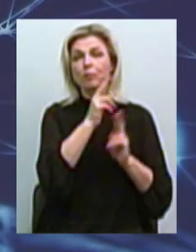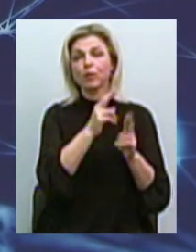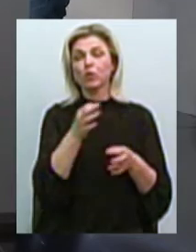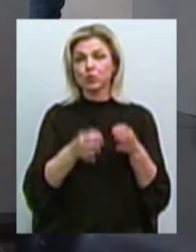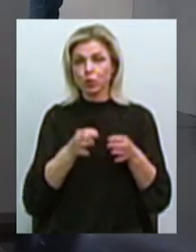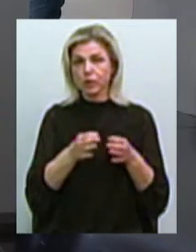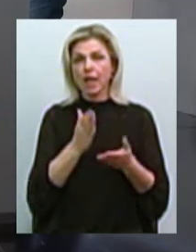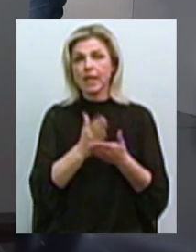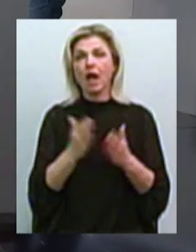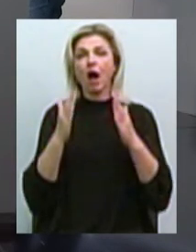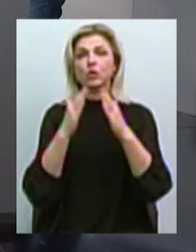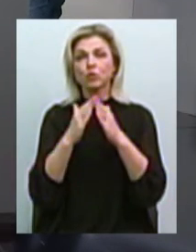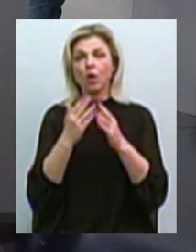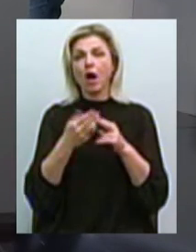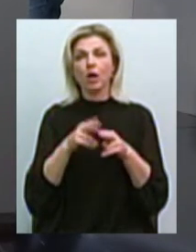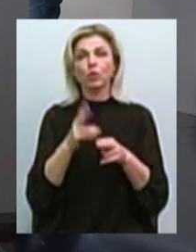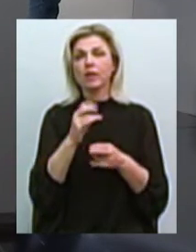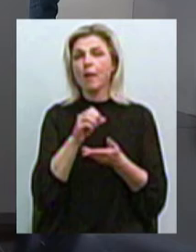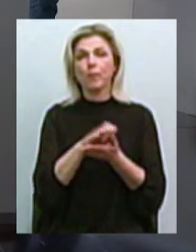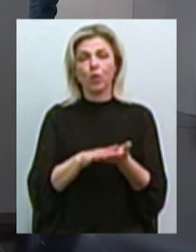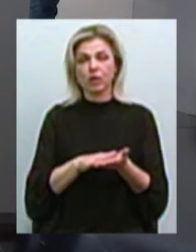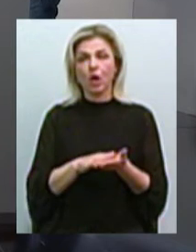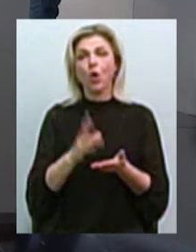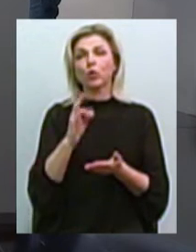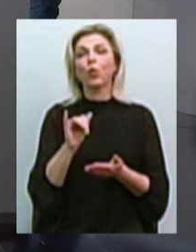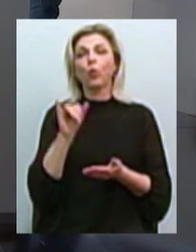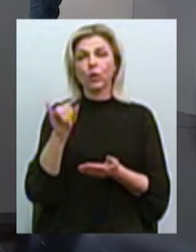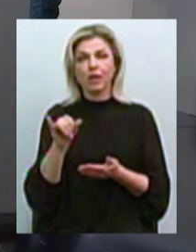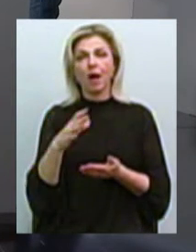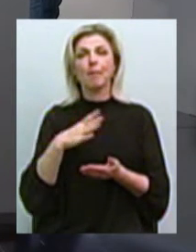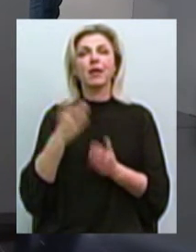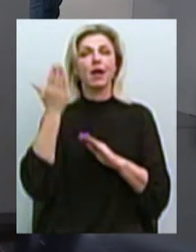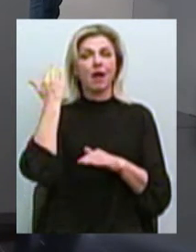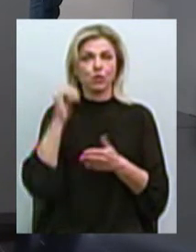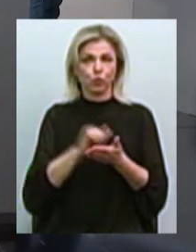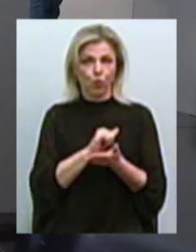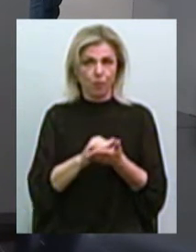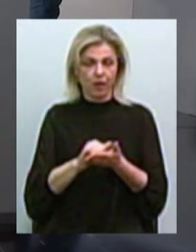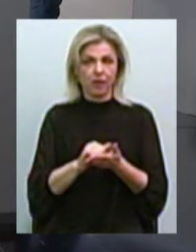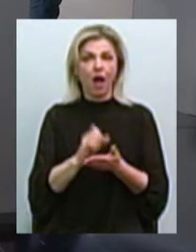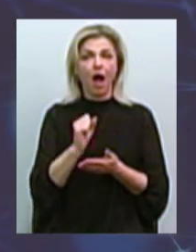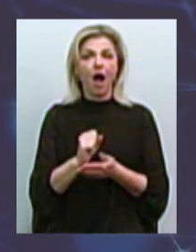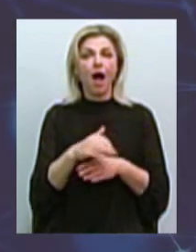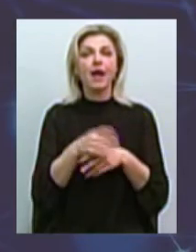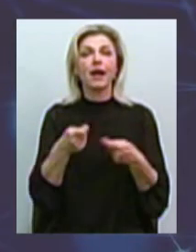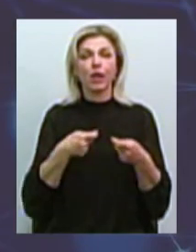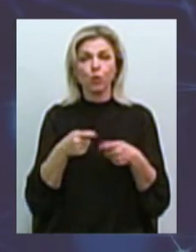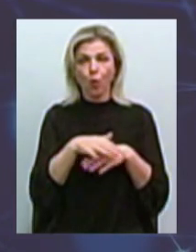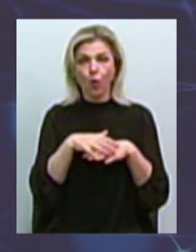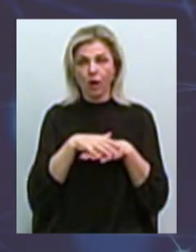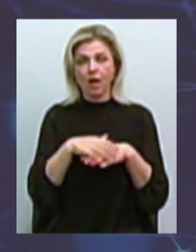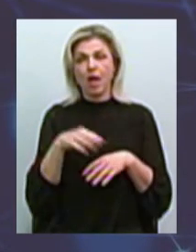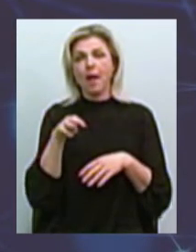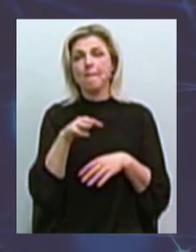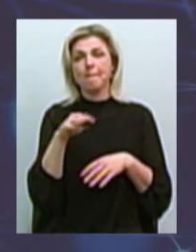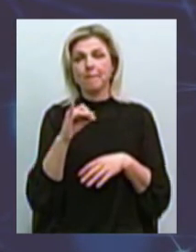конструкции, которые просто не продлеваются, но у них были хоть когда-то документы на установку. Насколько я понимаю, на рынке «Минутка» изначально, ну, как бы,